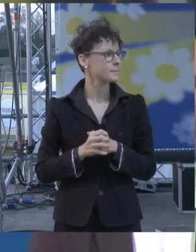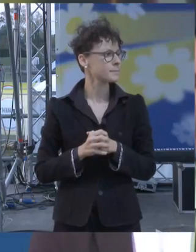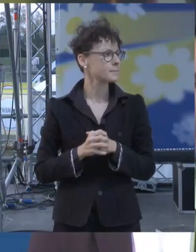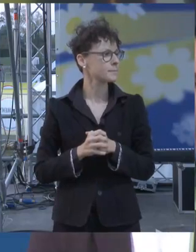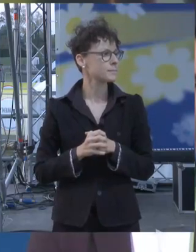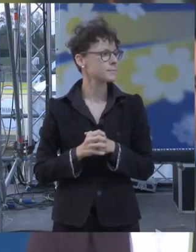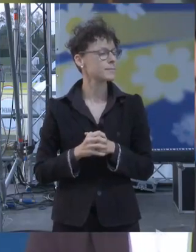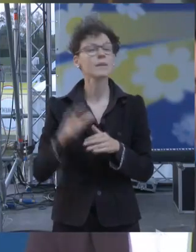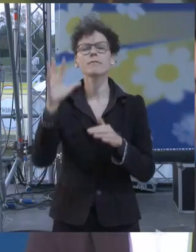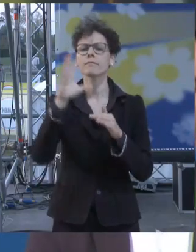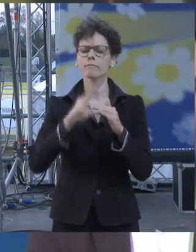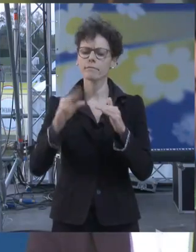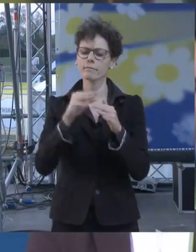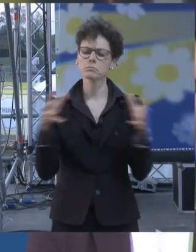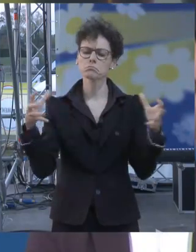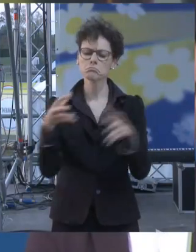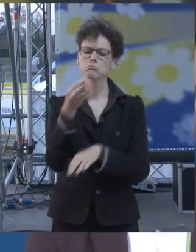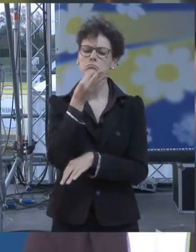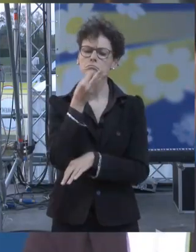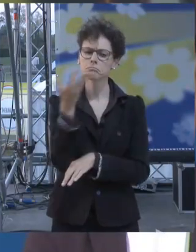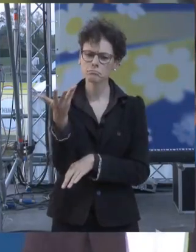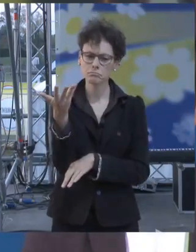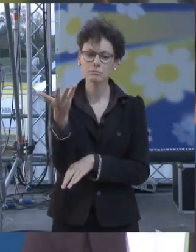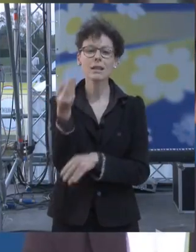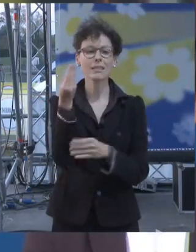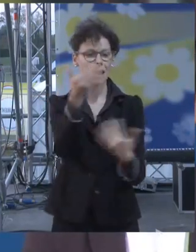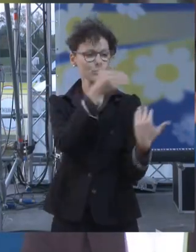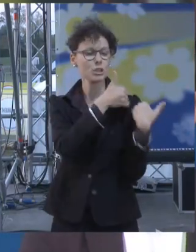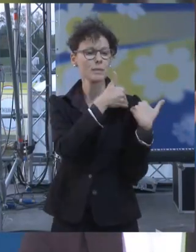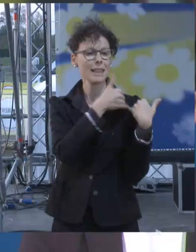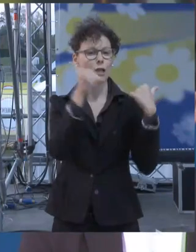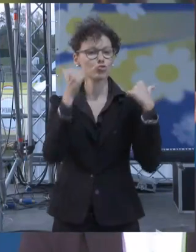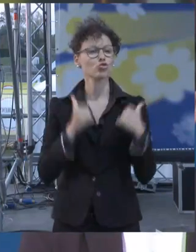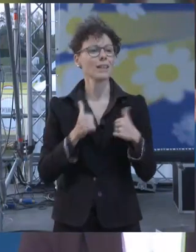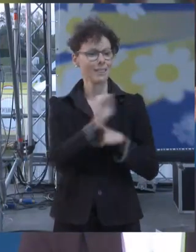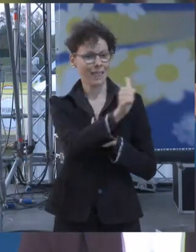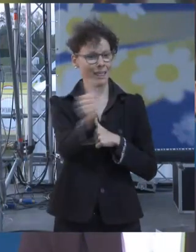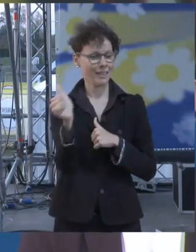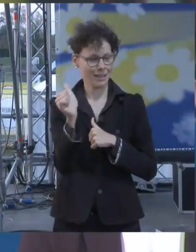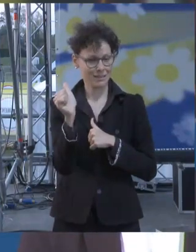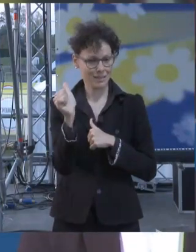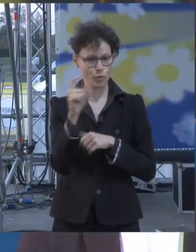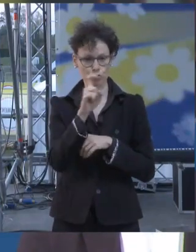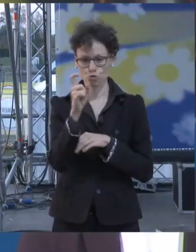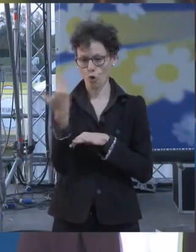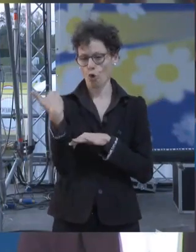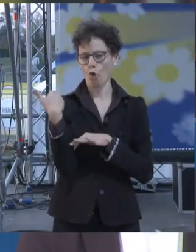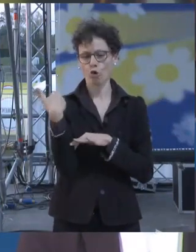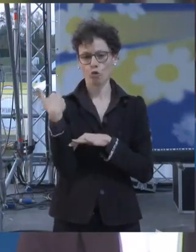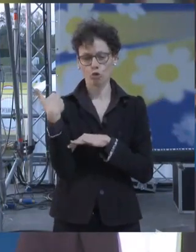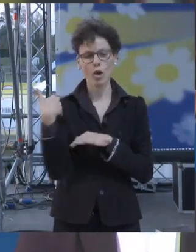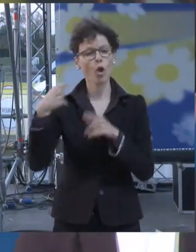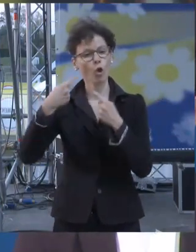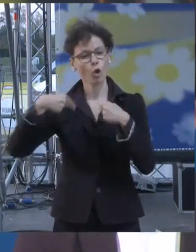fare comunità significa anche responsabilizzare i cittadini qualche giorno fa insieme al presidente del consiglio